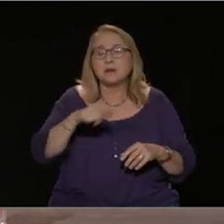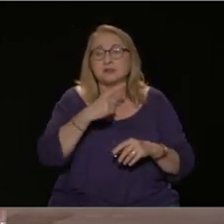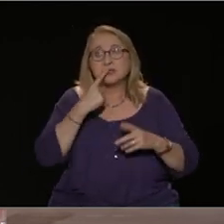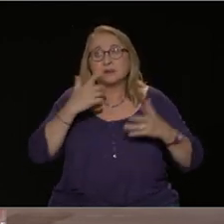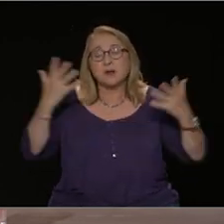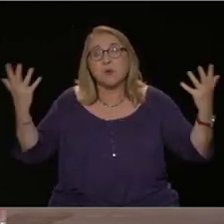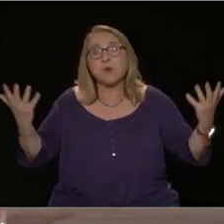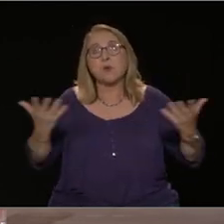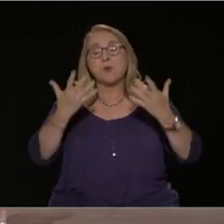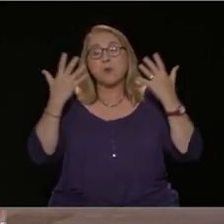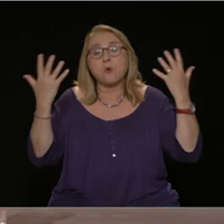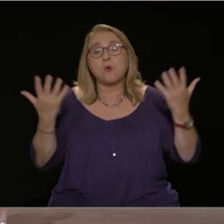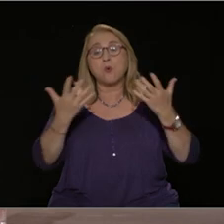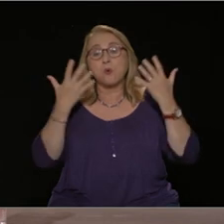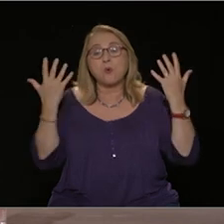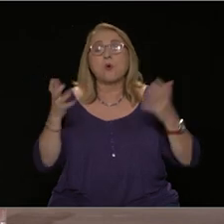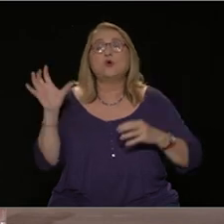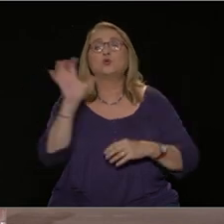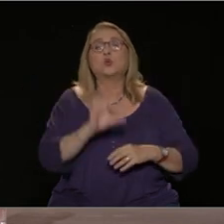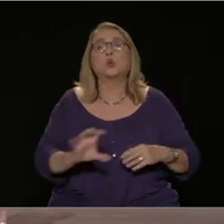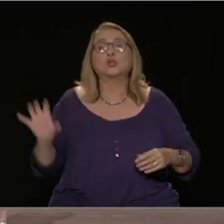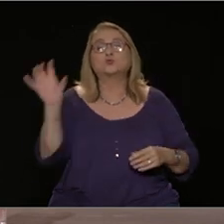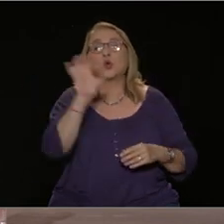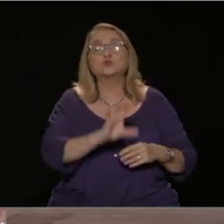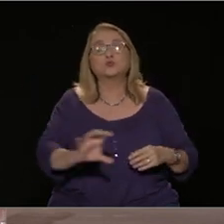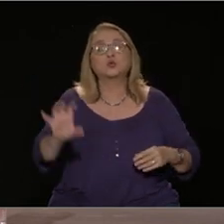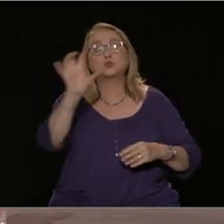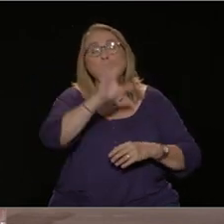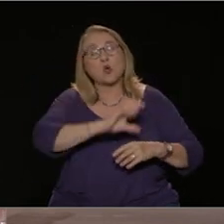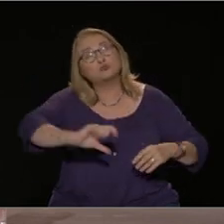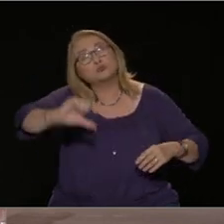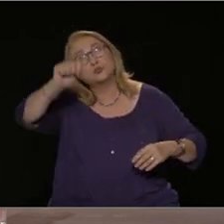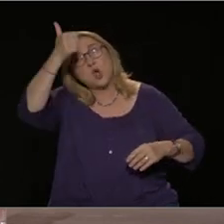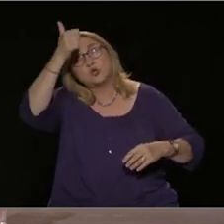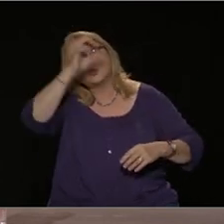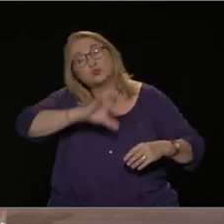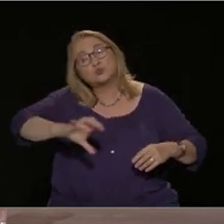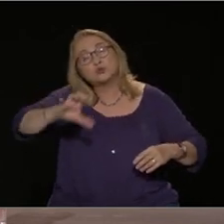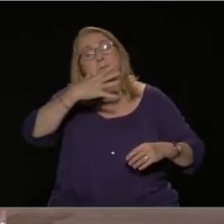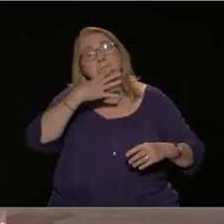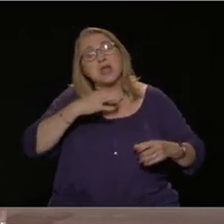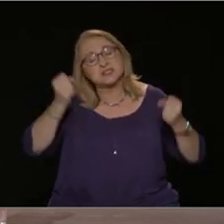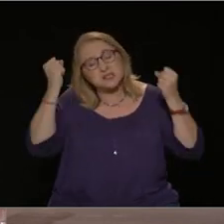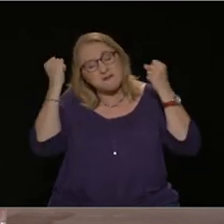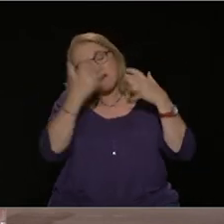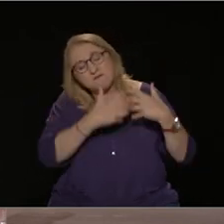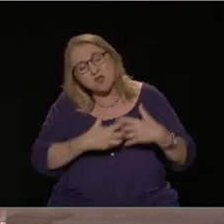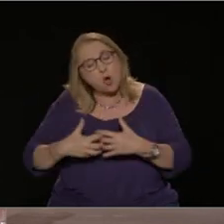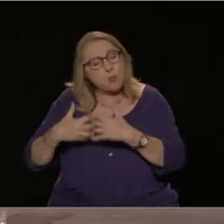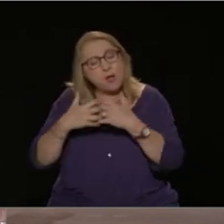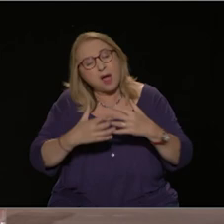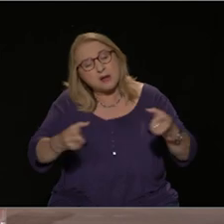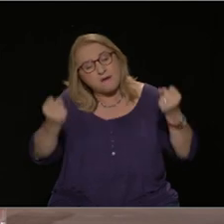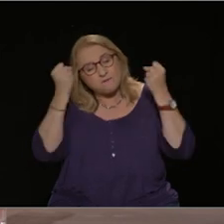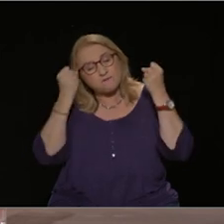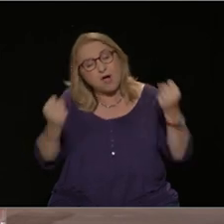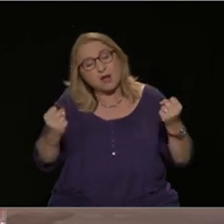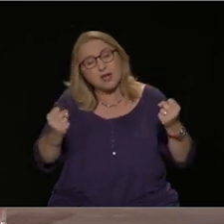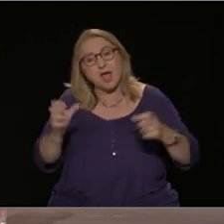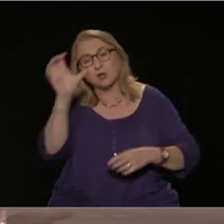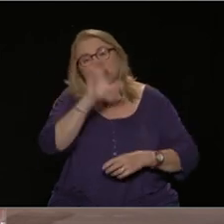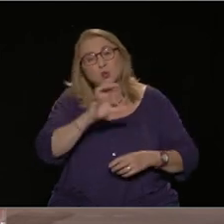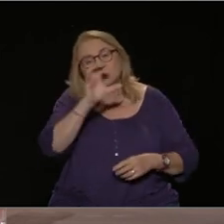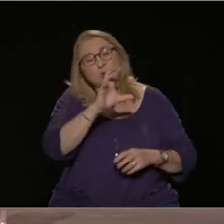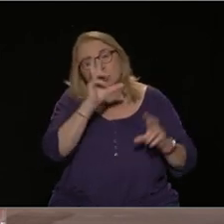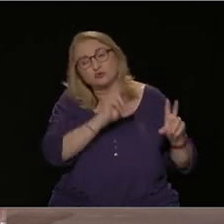λεγόμενη βαριά βιομηχανία του τουρισμού. Καλός είναι και ο τουρισμός. Αλλά οι Έλληνες εργαζόμενοι, γενικά όσοι